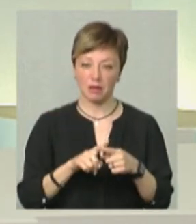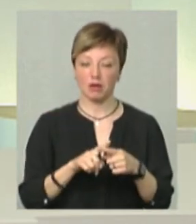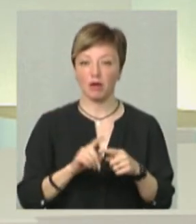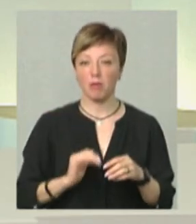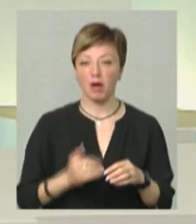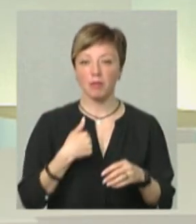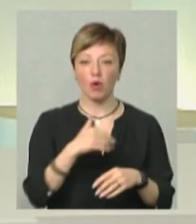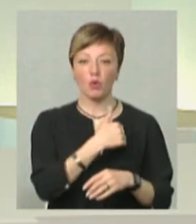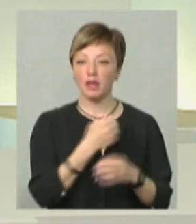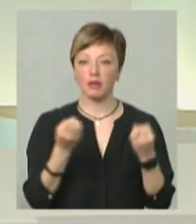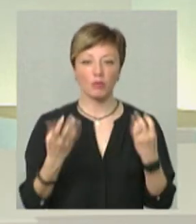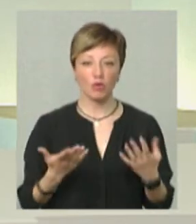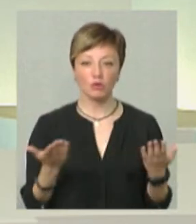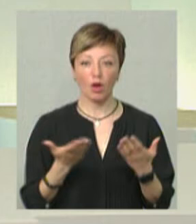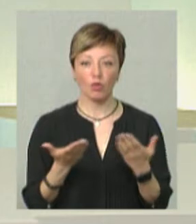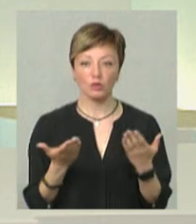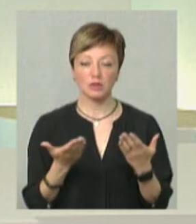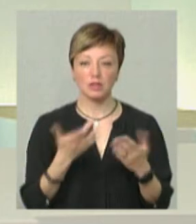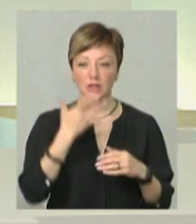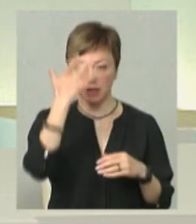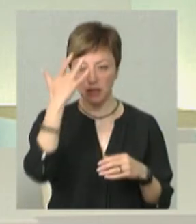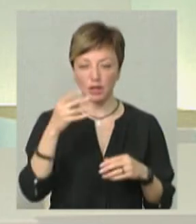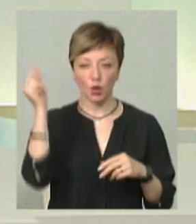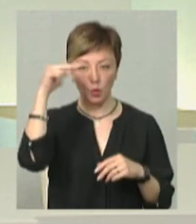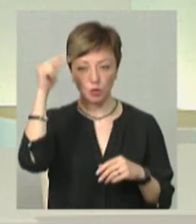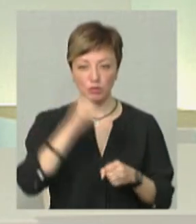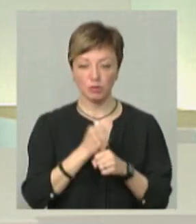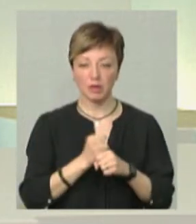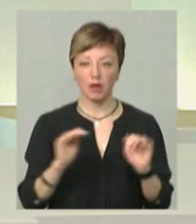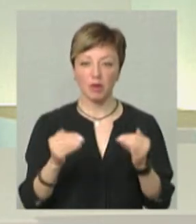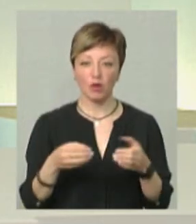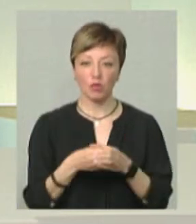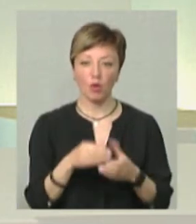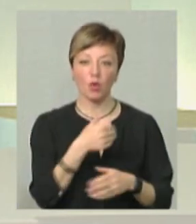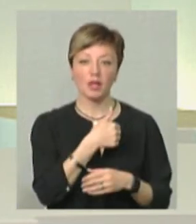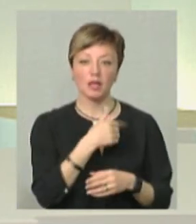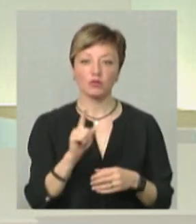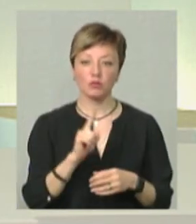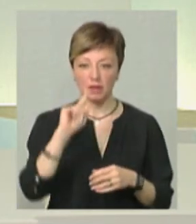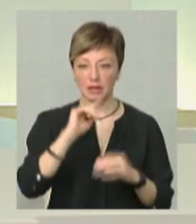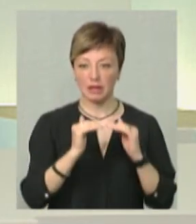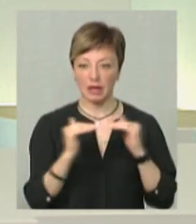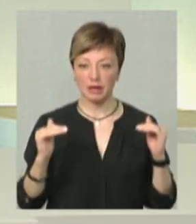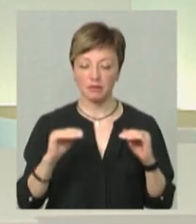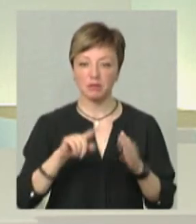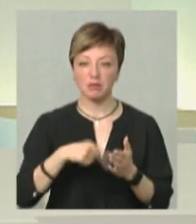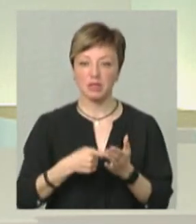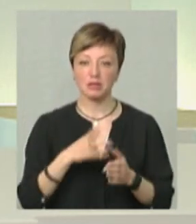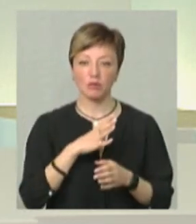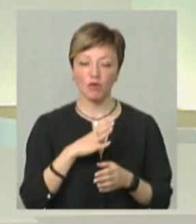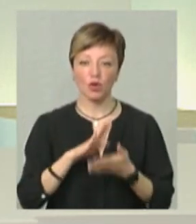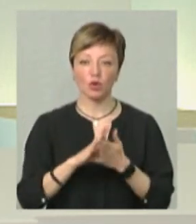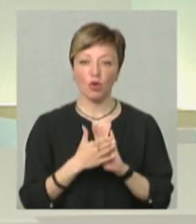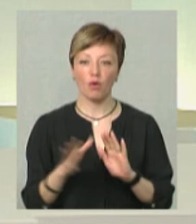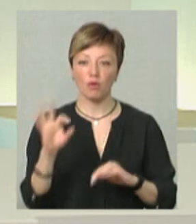Аналогічно тут. Ми би хотіли не просто якусь таку, якийсь літній курс зробити для невеличкої групи, ми би хотіли, щоб і на рівні міста був певний